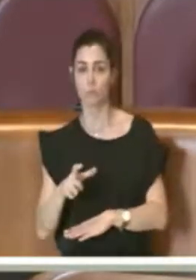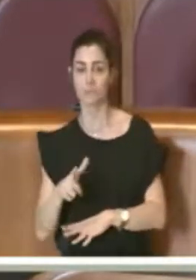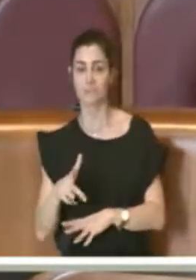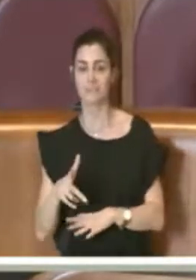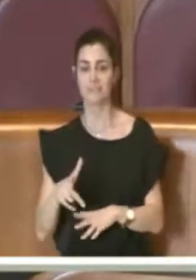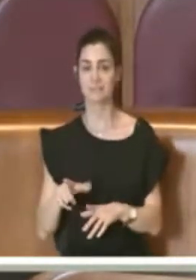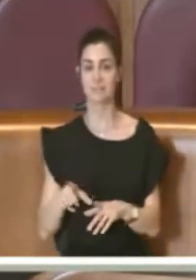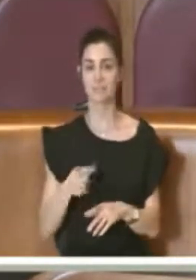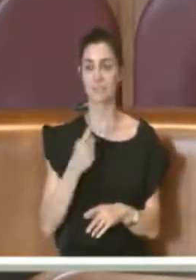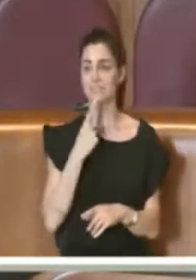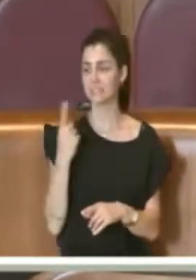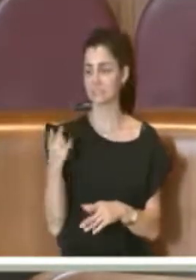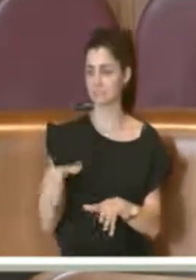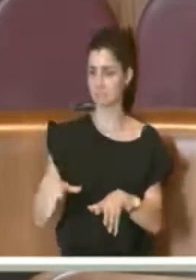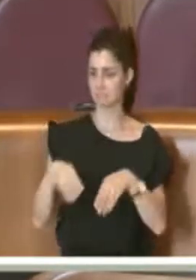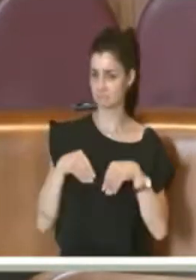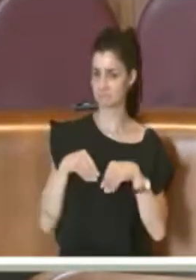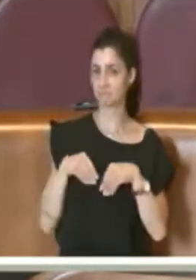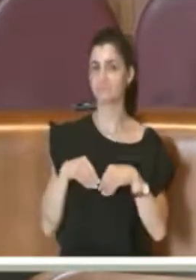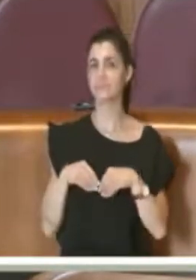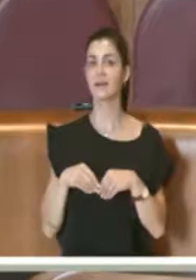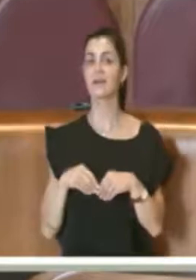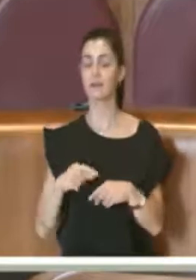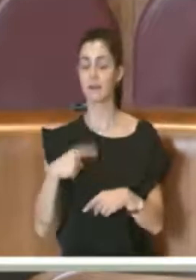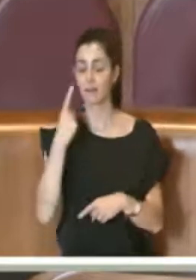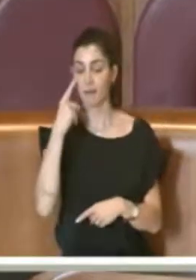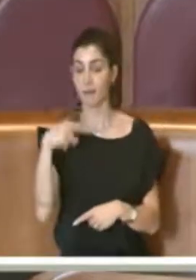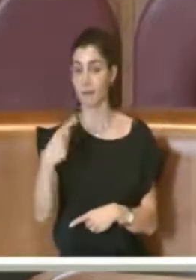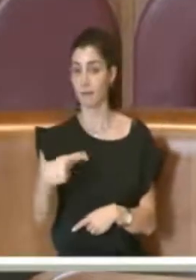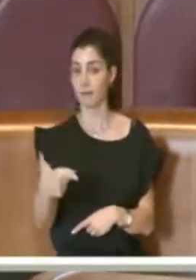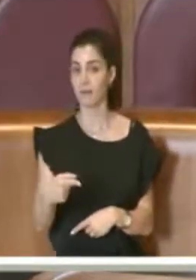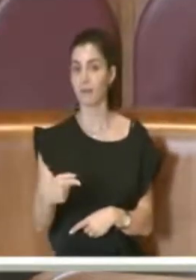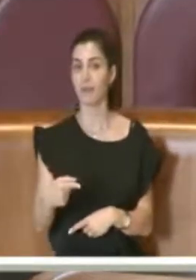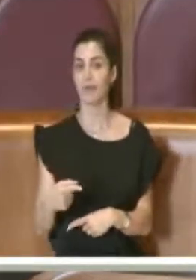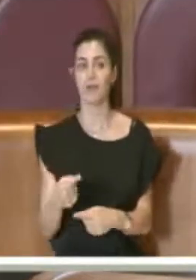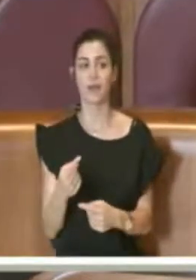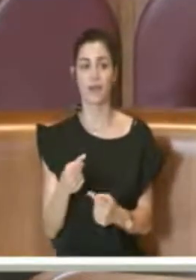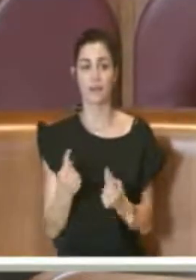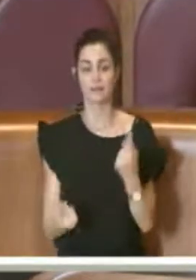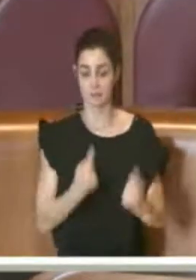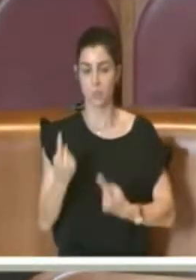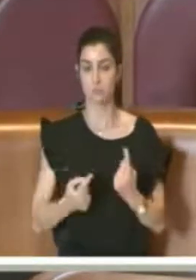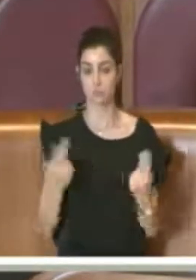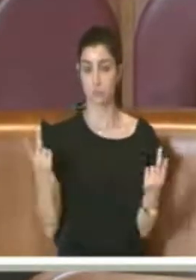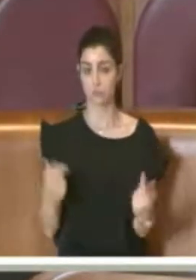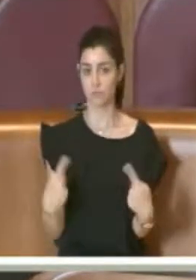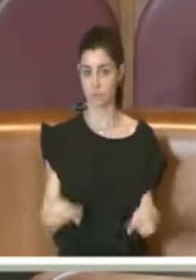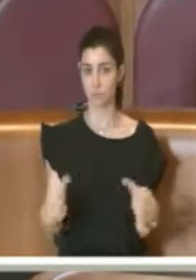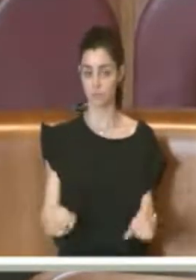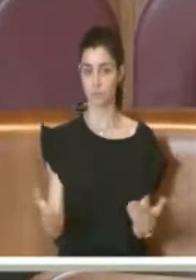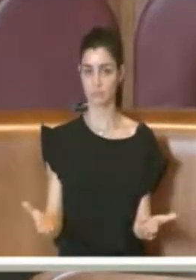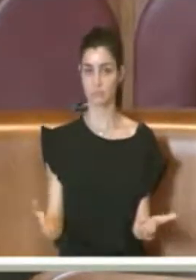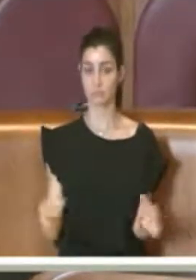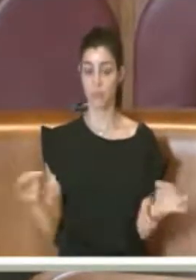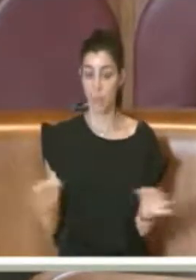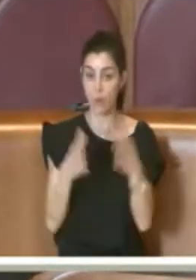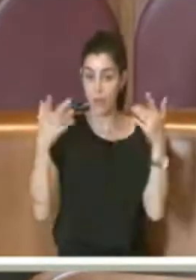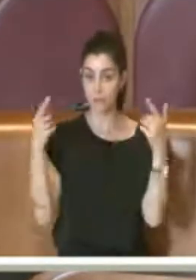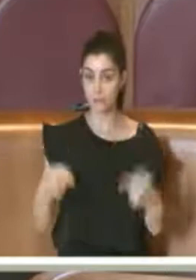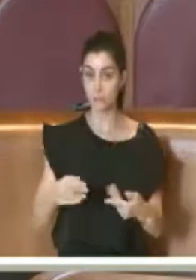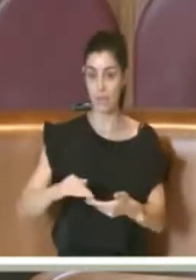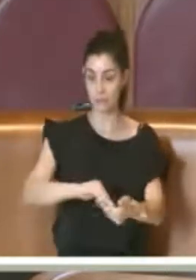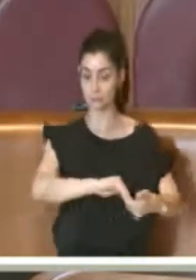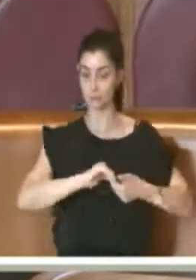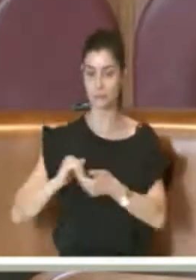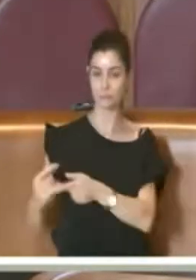sottesa a questa mozione, bisogna fare poi inevitabilmente i conti con la realtà. Proprio in quell'occasione in cui appunto con le associazioni